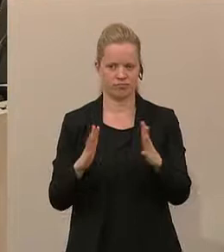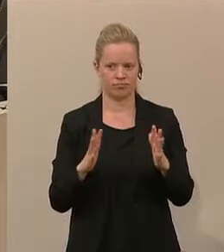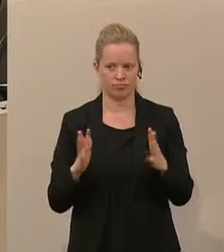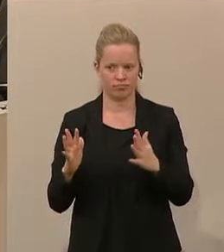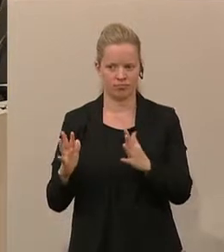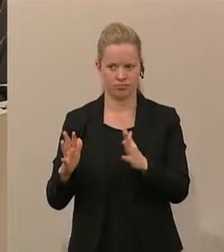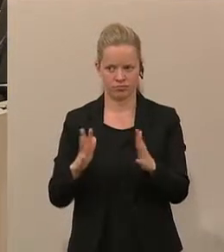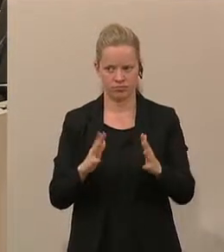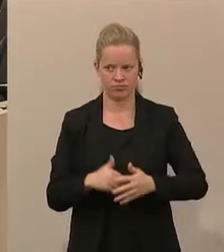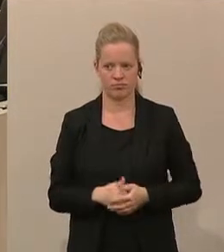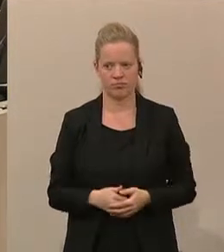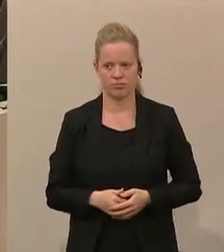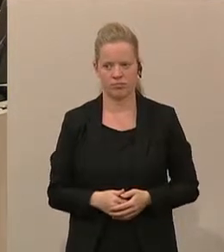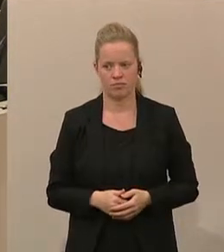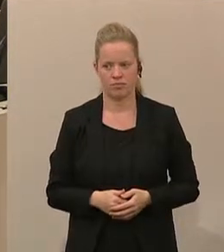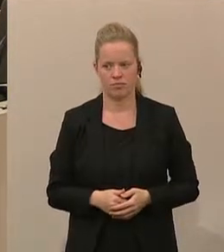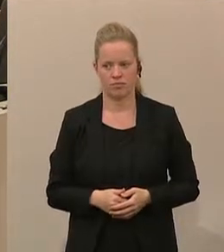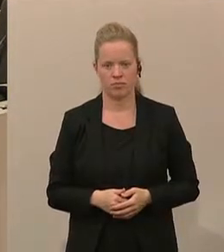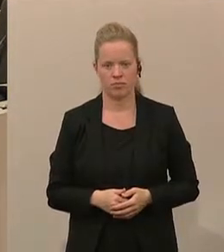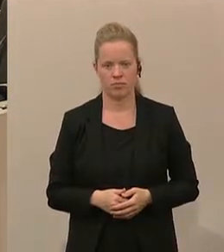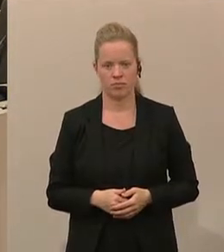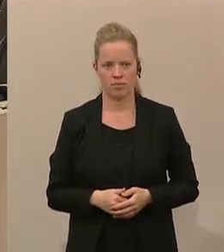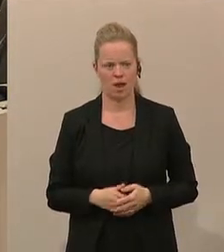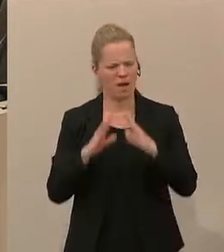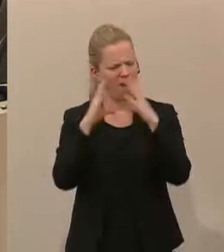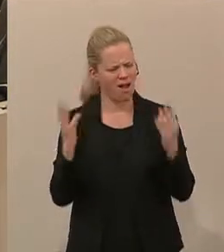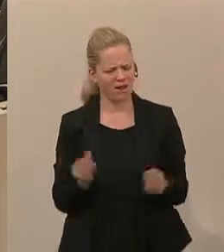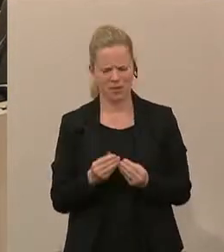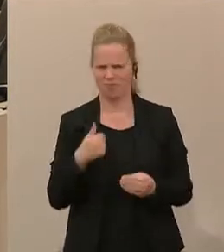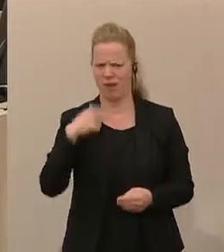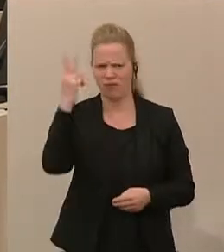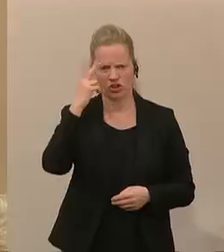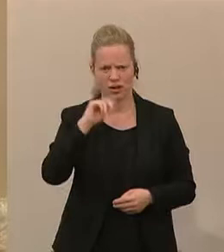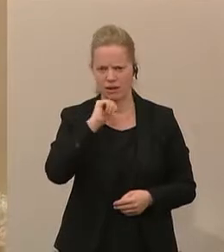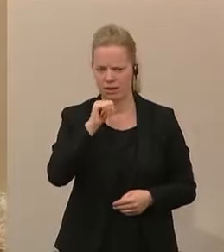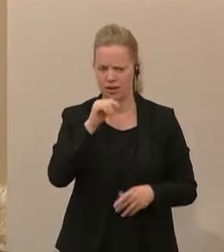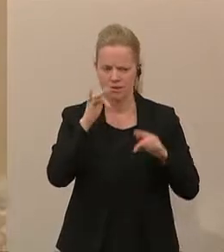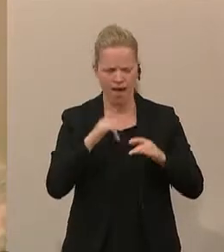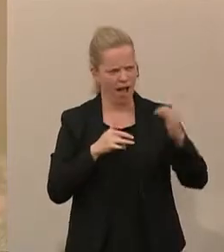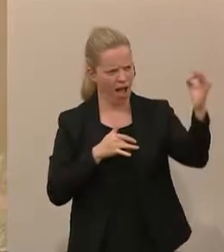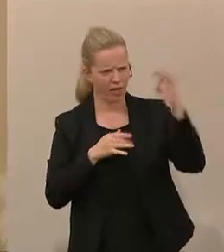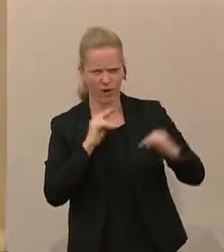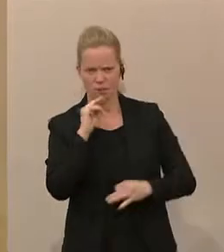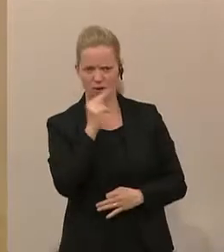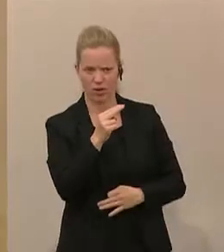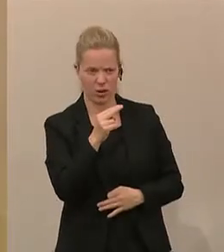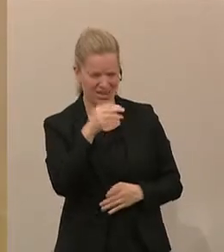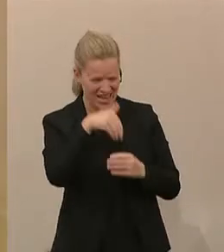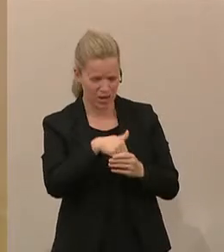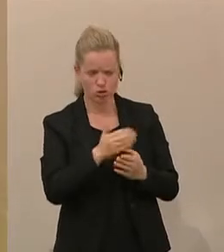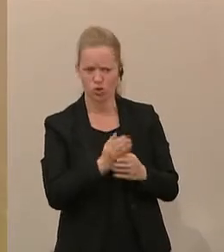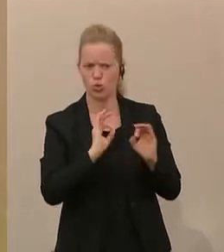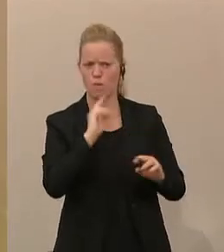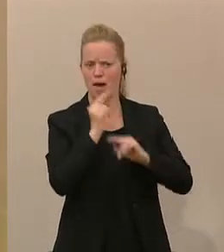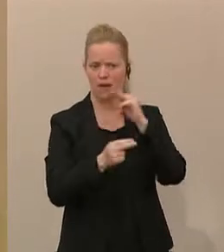Aber ganz prinzipiell verstehe ich jetzt nicht ganz, warum wir hier heute eine Anfragebeantwortung haben zu einer Anfrage, die wirklich gut beantwortet ist.